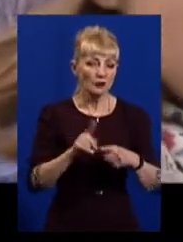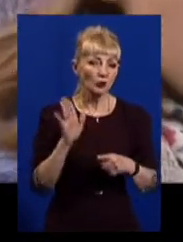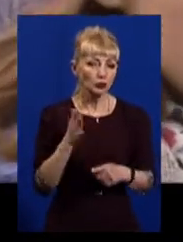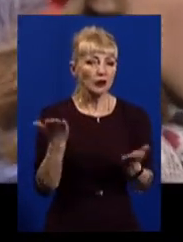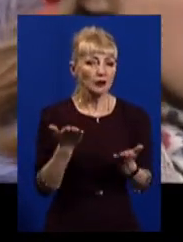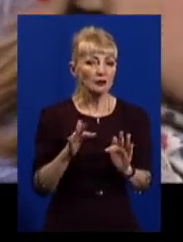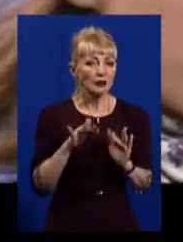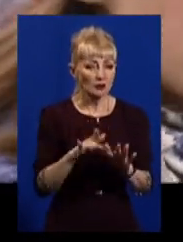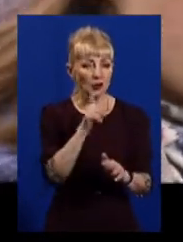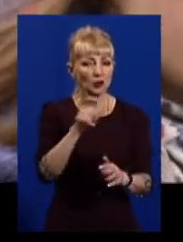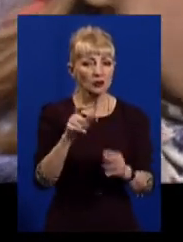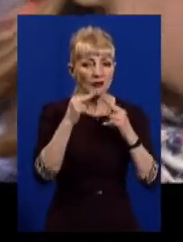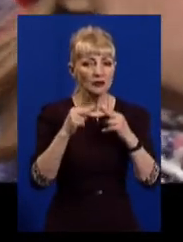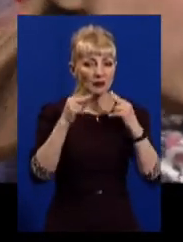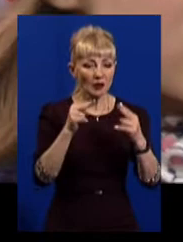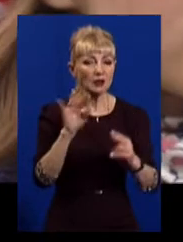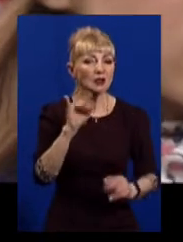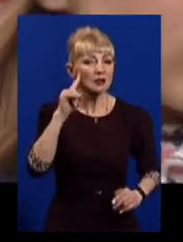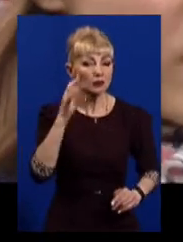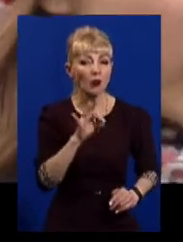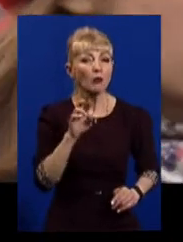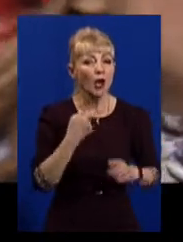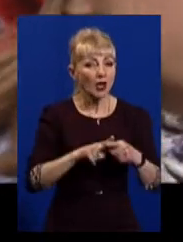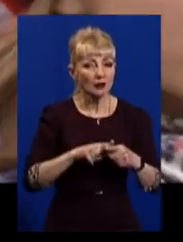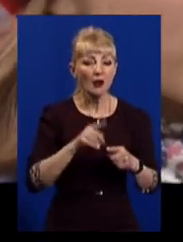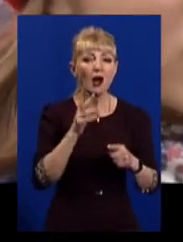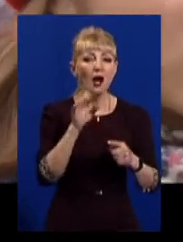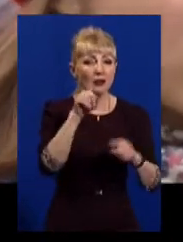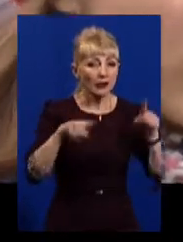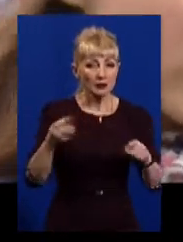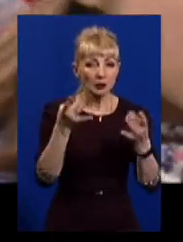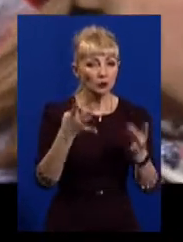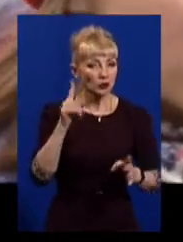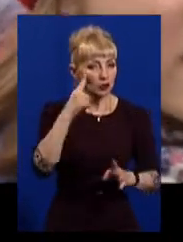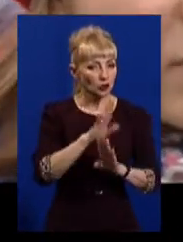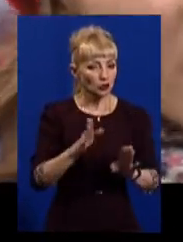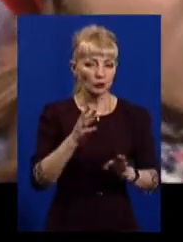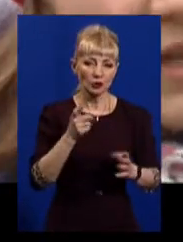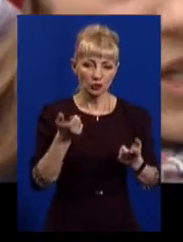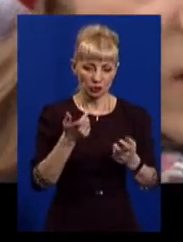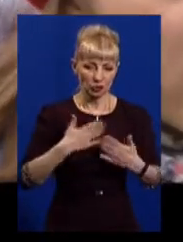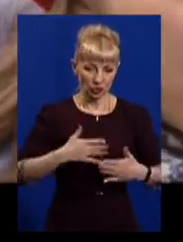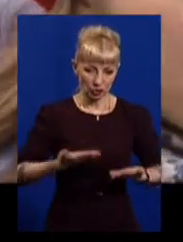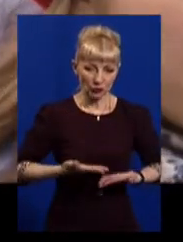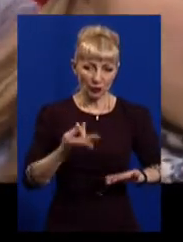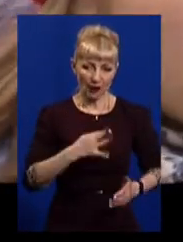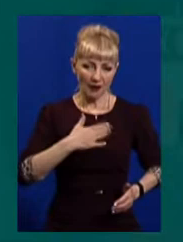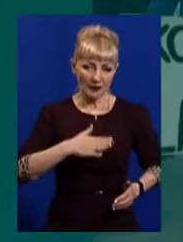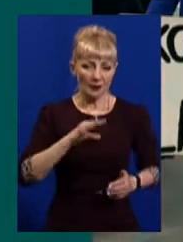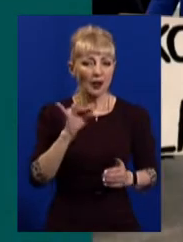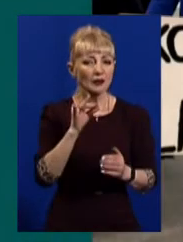почали звертати увагу і хоча б замислились про це, тому що багато хто просто не думає. Вони живуть для себе і не звертають уваги на планету.